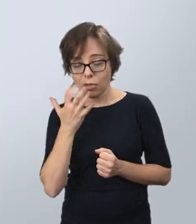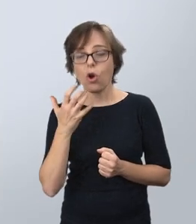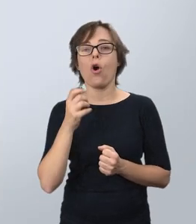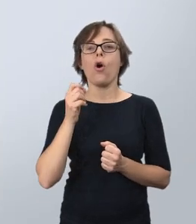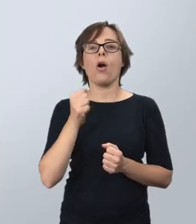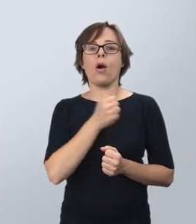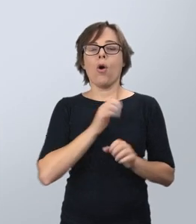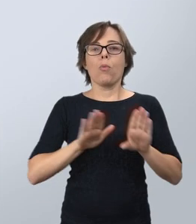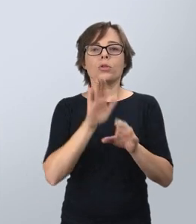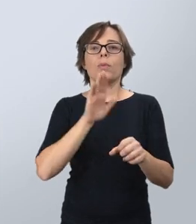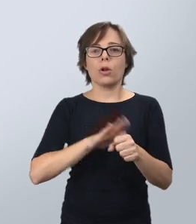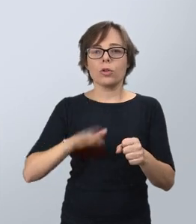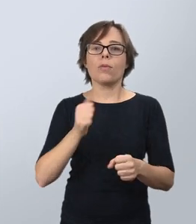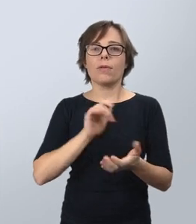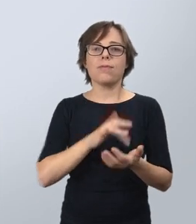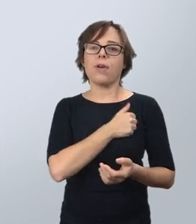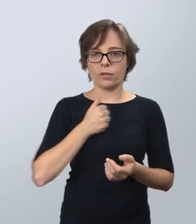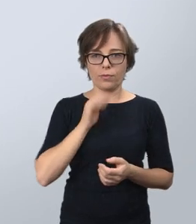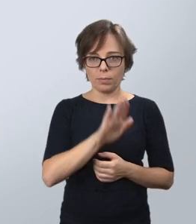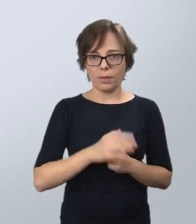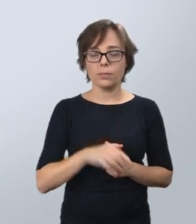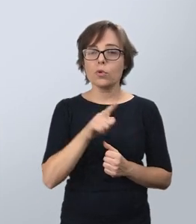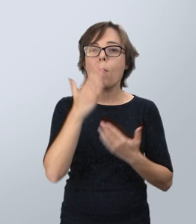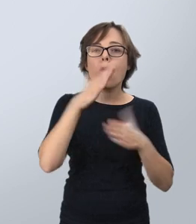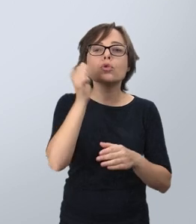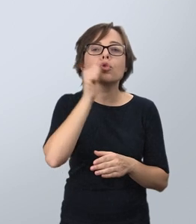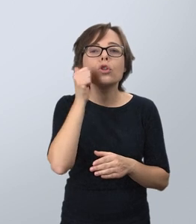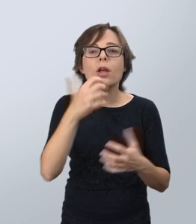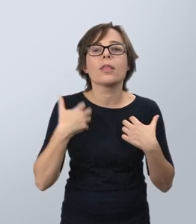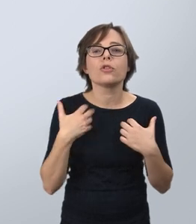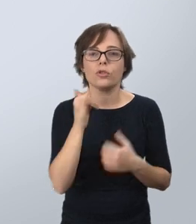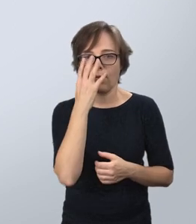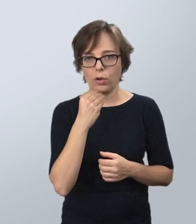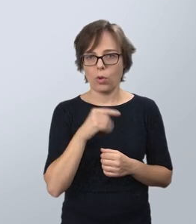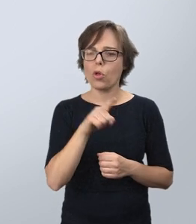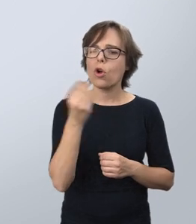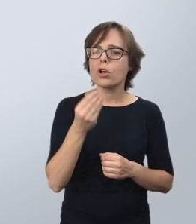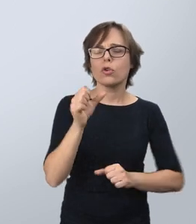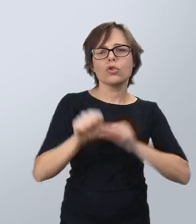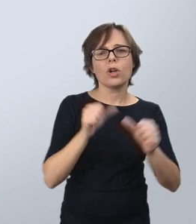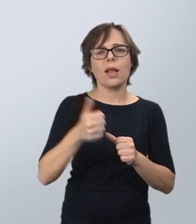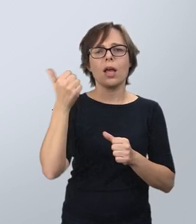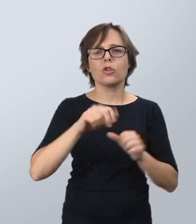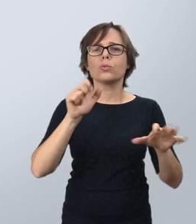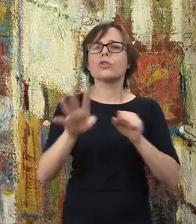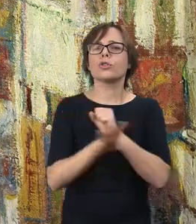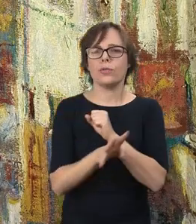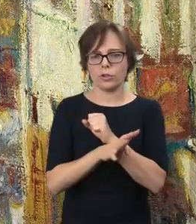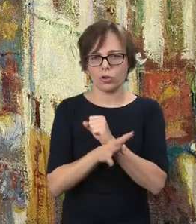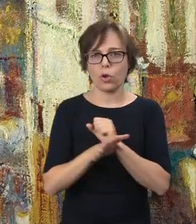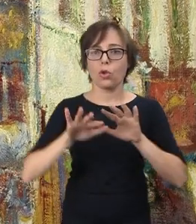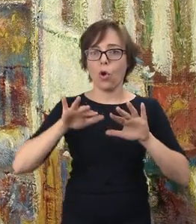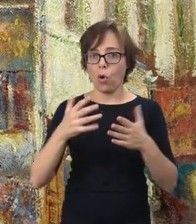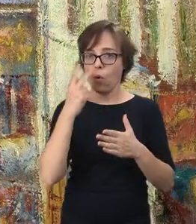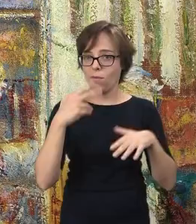Obraz przedstawia codzienne życie ulicy. To są jeszcze lata 90., więc zabudowa, tu